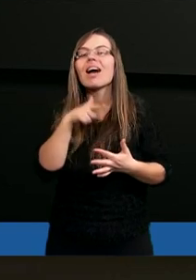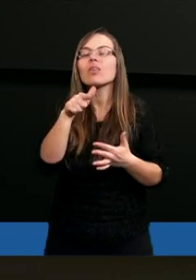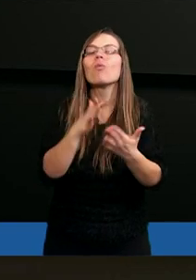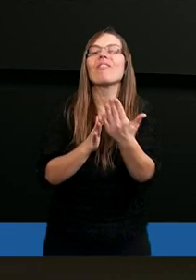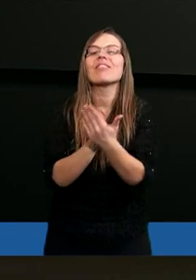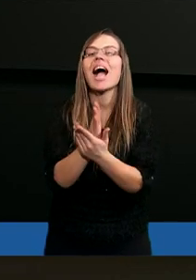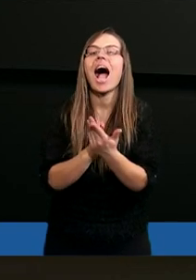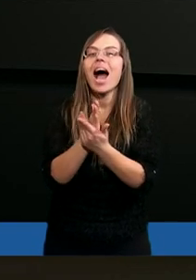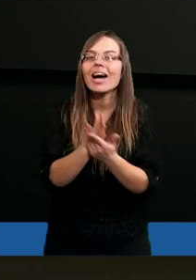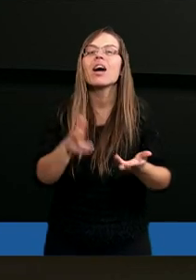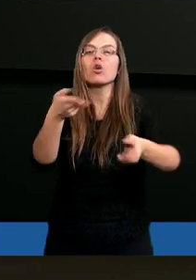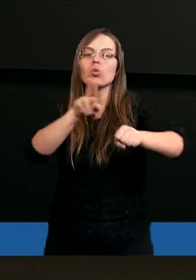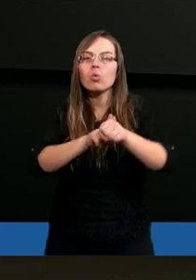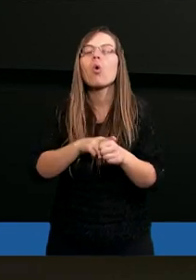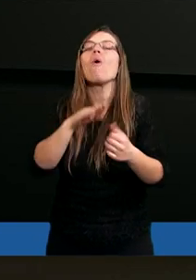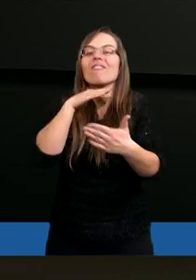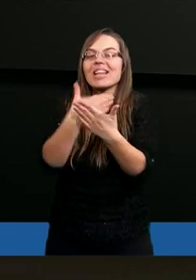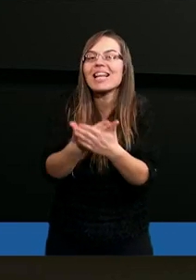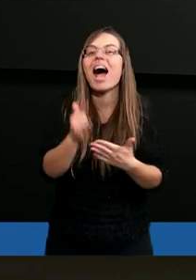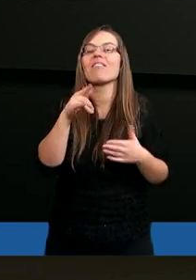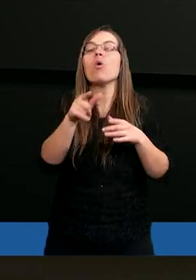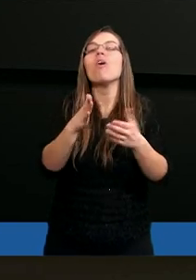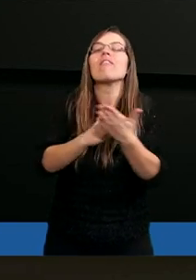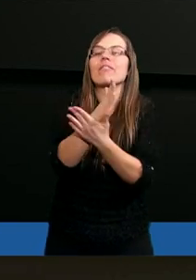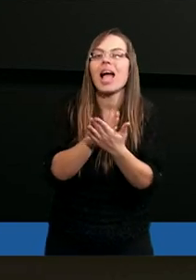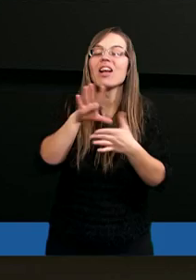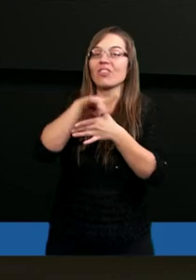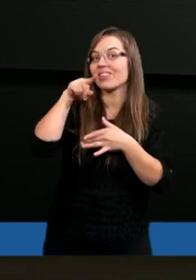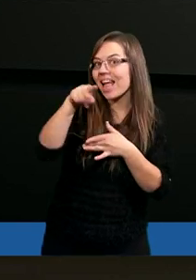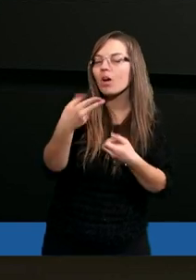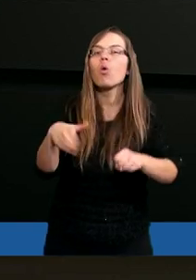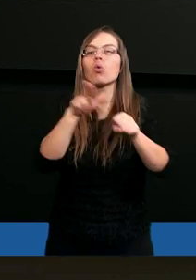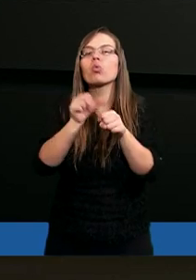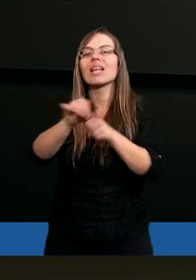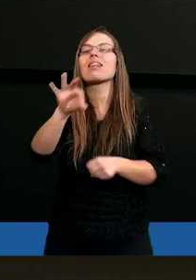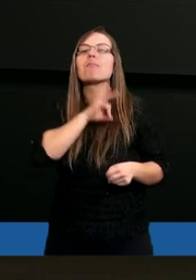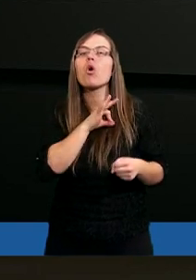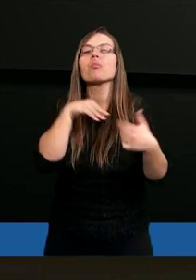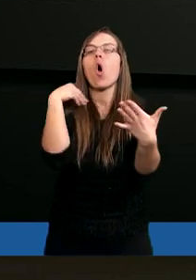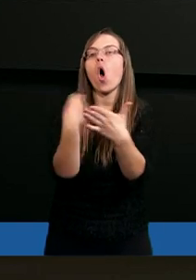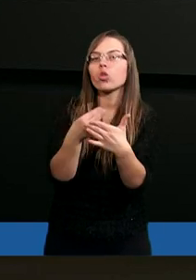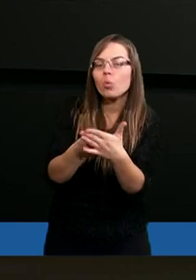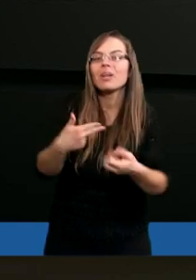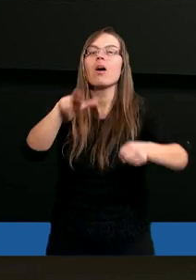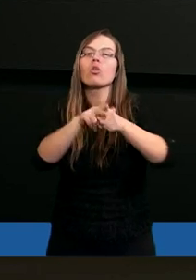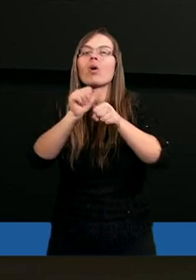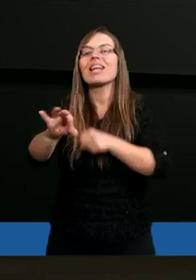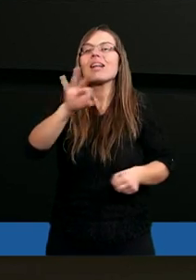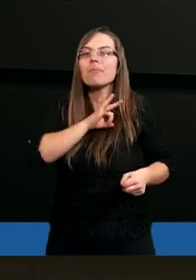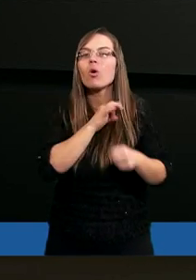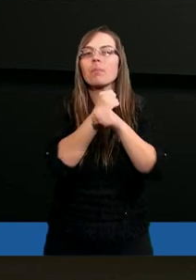sercu tą wiarę, którą wyznawał w wierze w Tego, który jest moim Odkupicielem, który jest moim